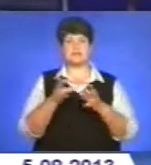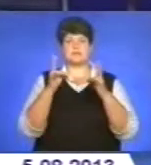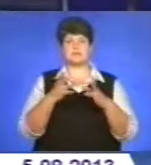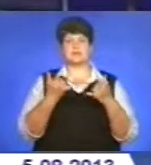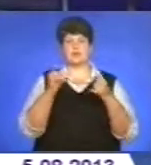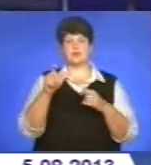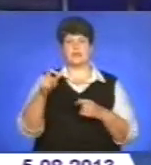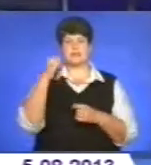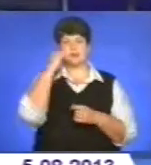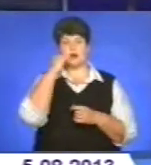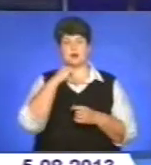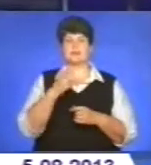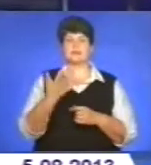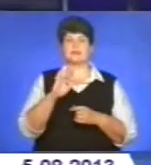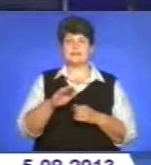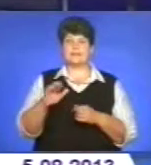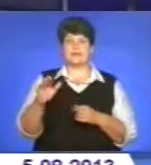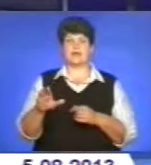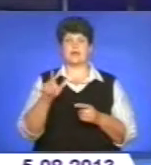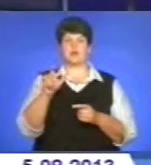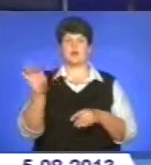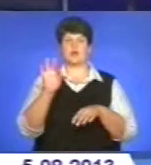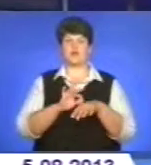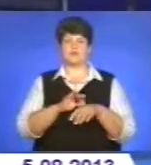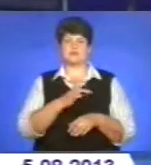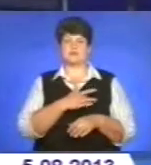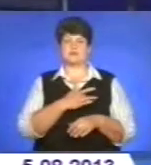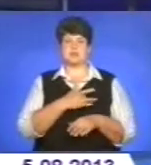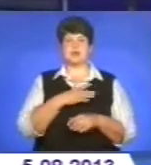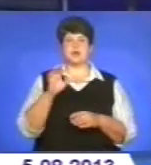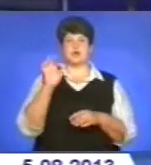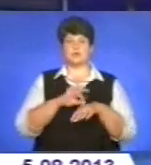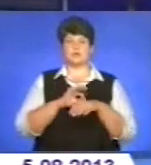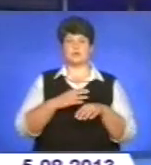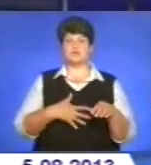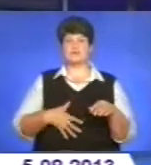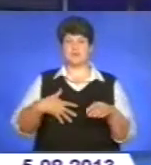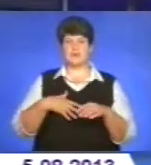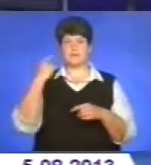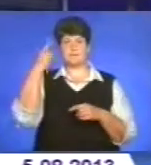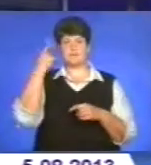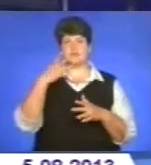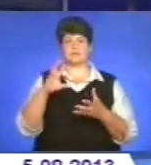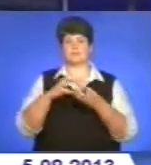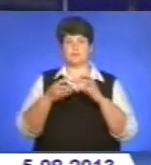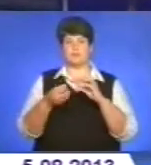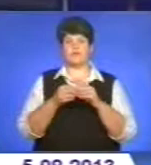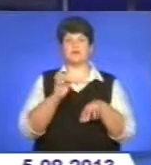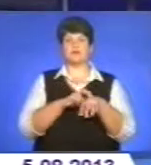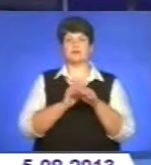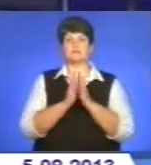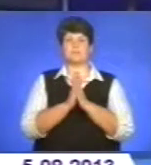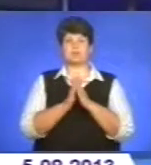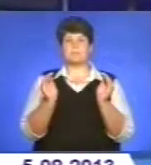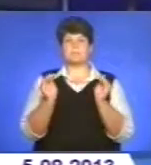дітей. Людей серцево-судинними захворюваннями, хворобами, шлунково-кишкового тракту, психічними вадами. Лікарі закликають менше